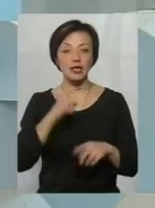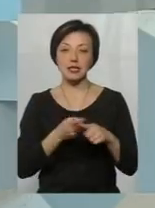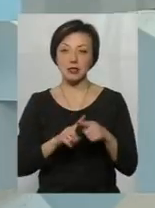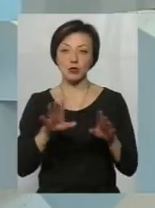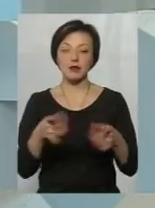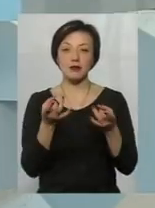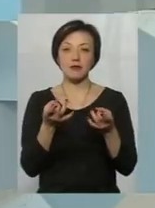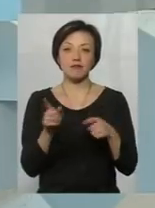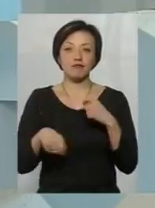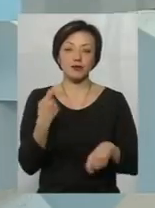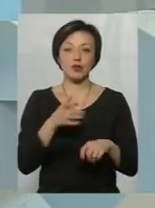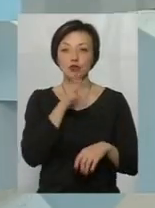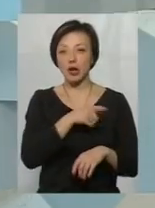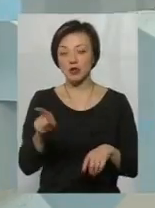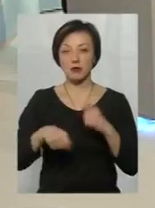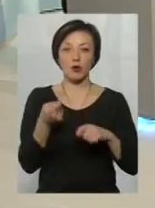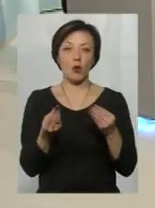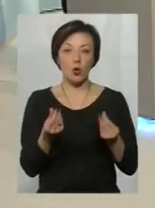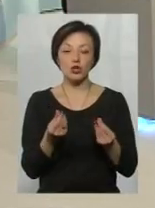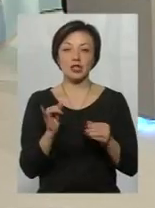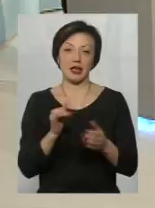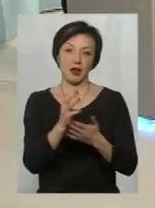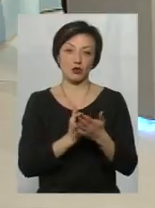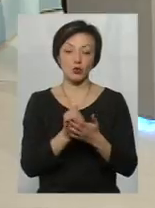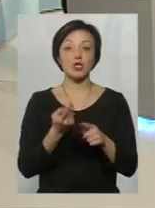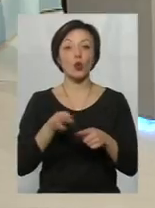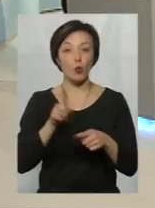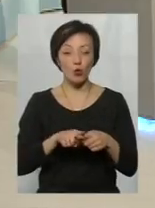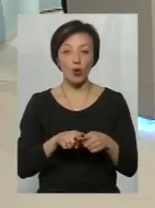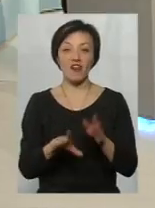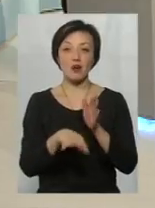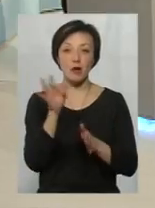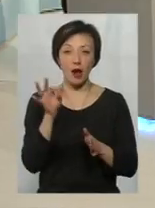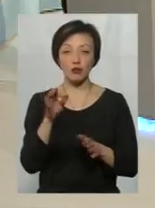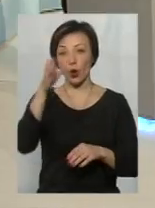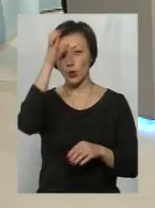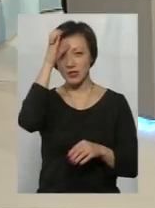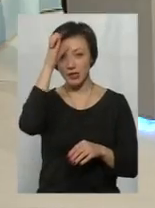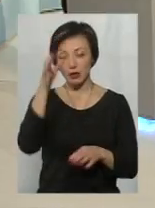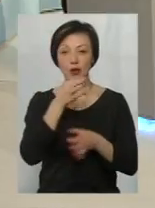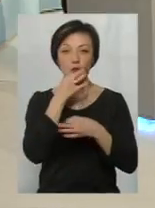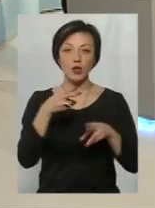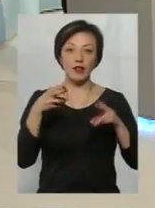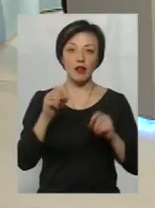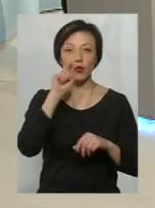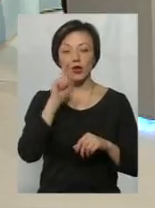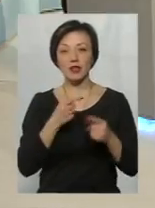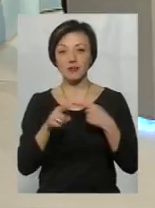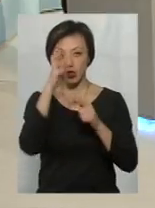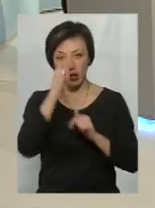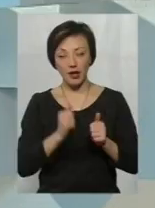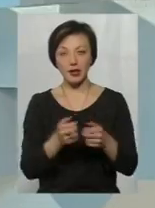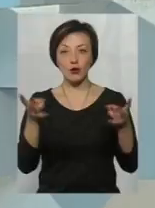це буде згайний час, згайні кошти, і згайні якісь певні ресурси. Тому, вибираючи освіту будь-де, чи в Україні, чи в іншій країні,